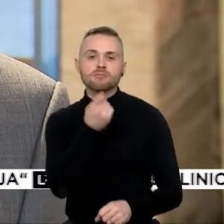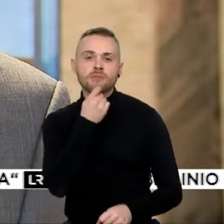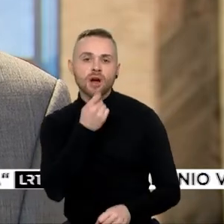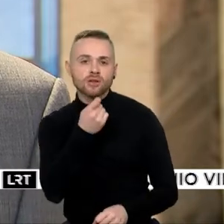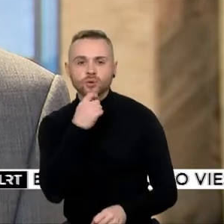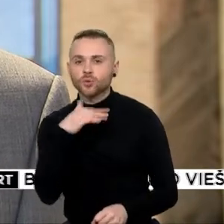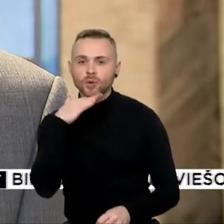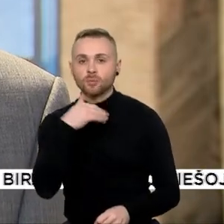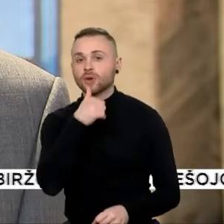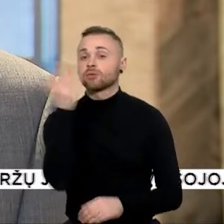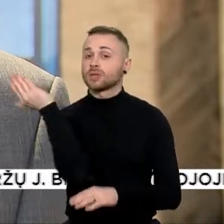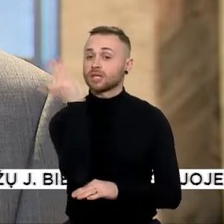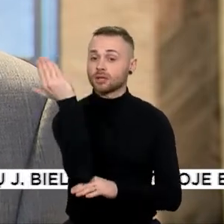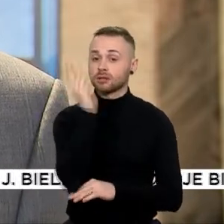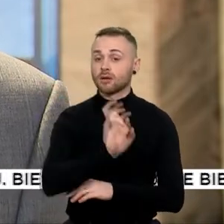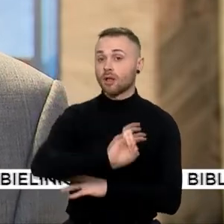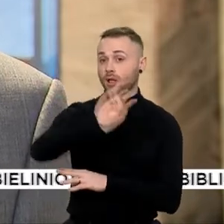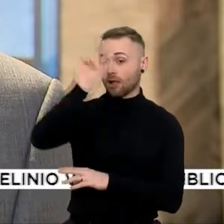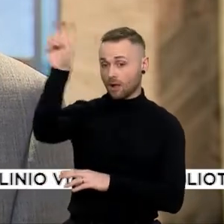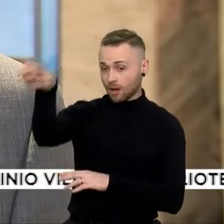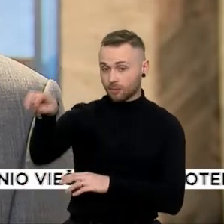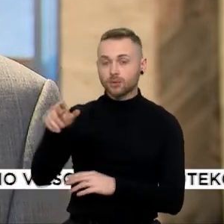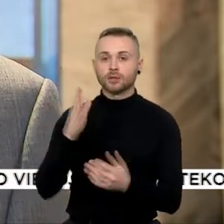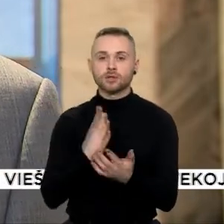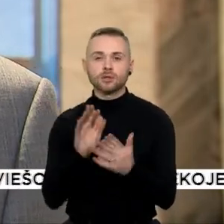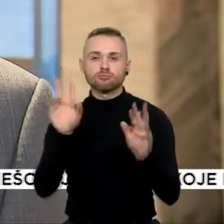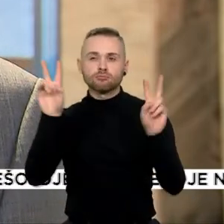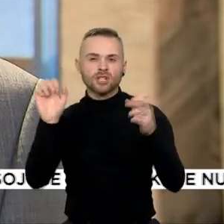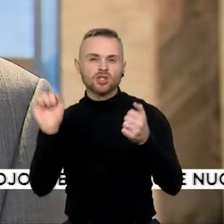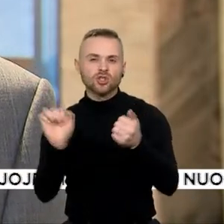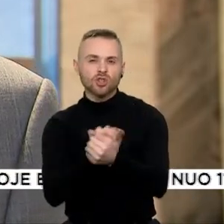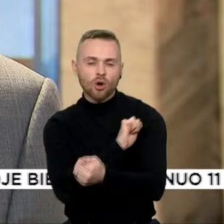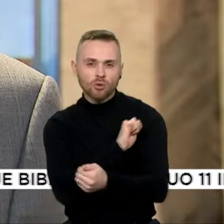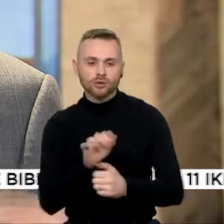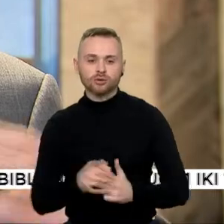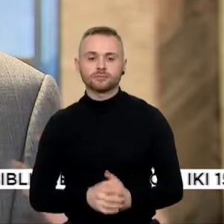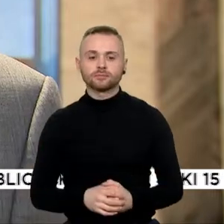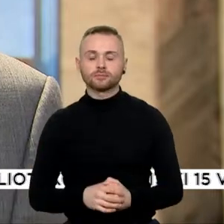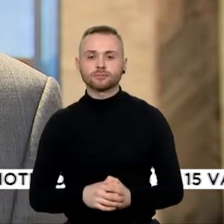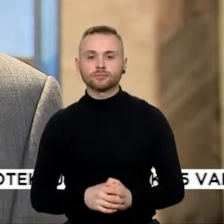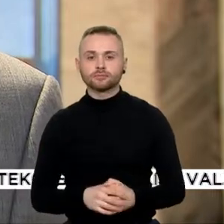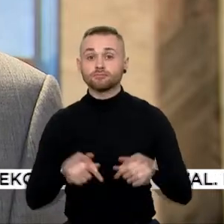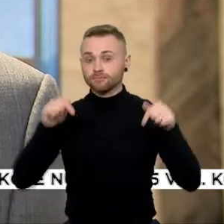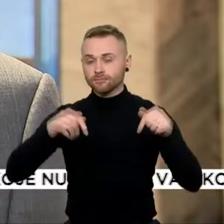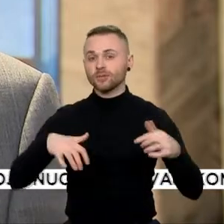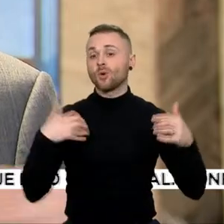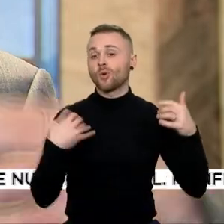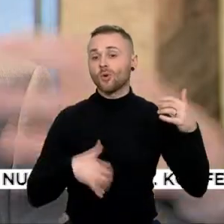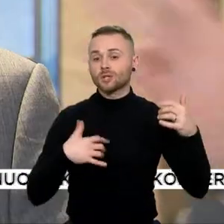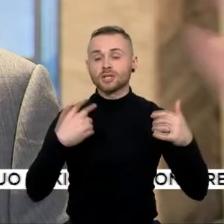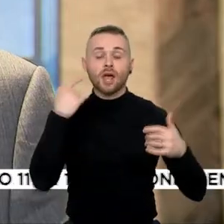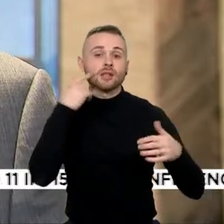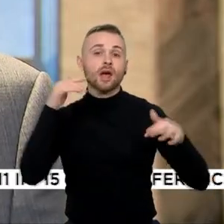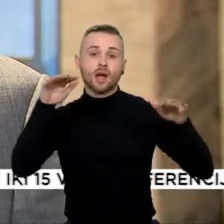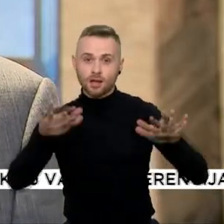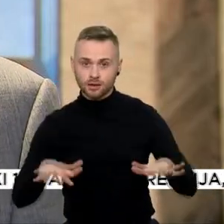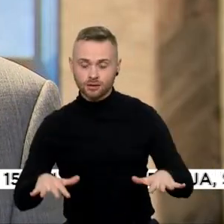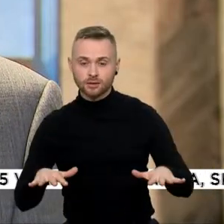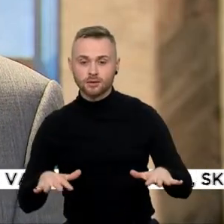nuėna tikino teatrą, ten yra sausa, labai sausa viskas. O koncertinėje salėje kaip tik yra,